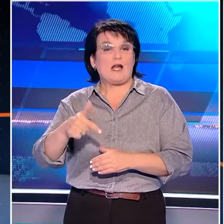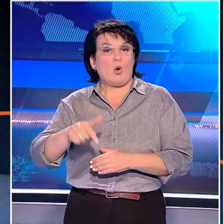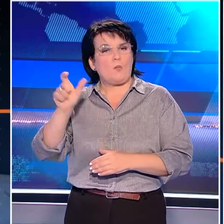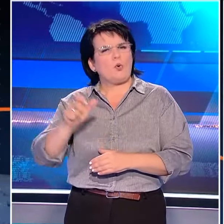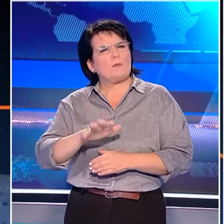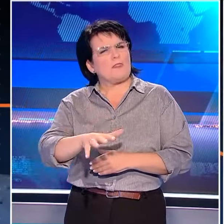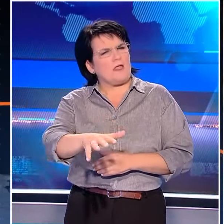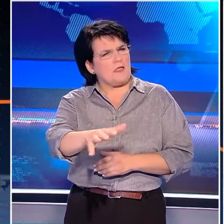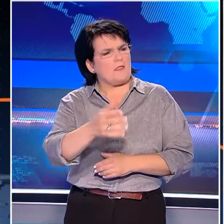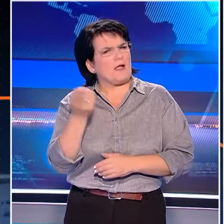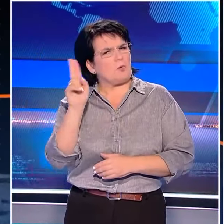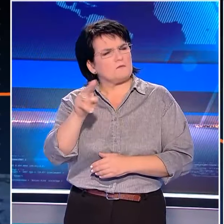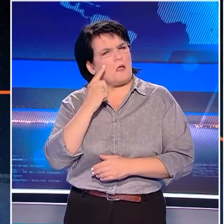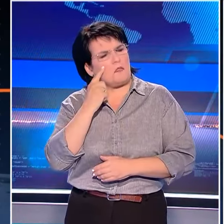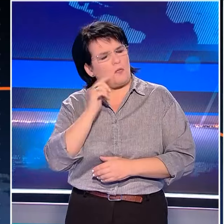Νάντια Γιαννακοπούλου.